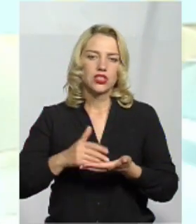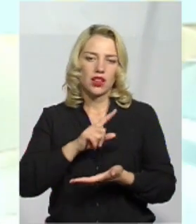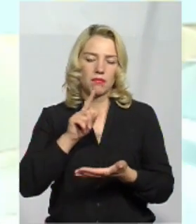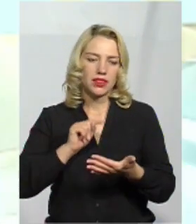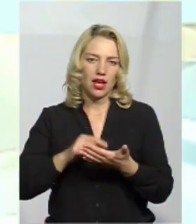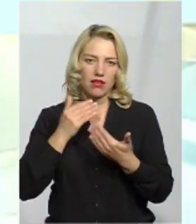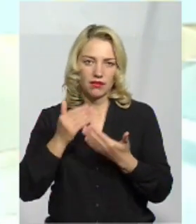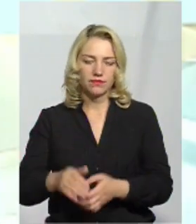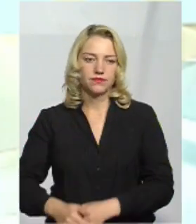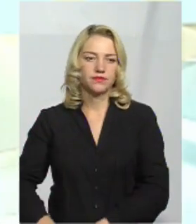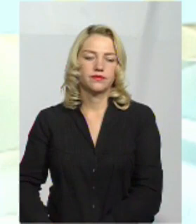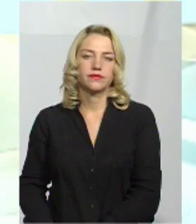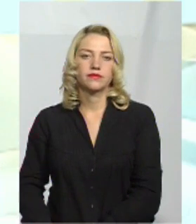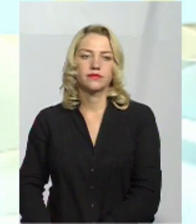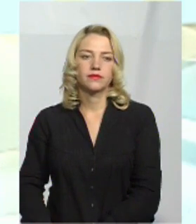відчуттелів округу. Прошу.